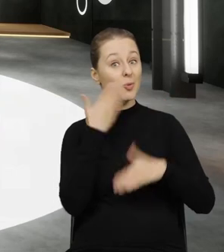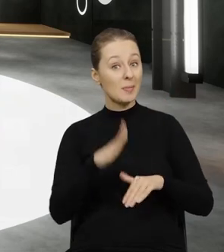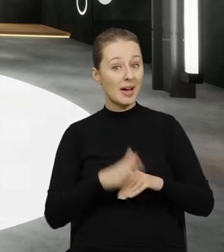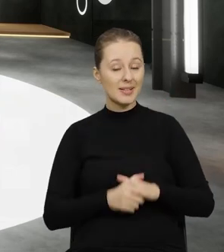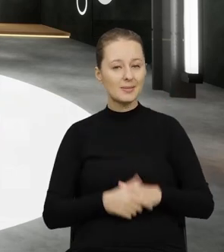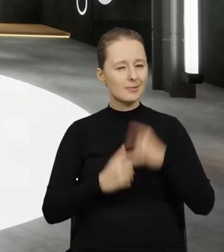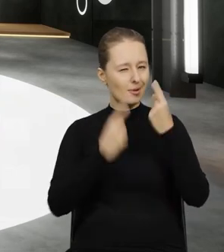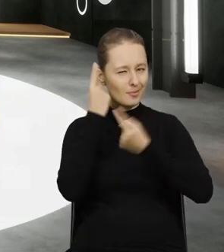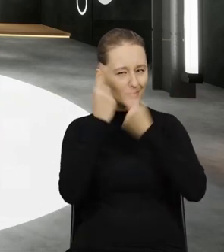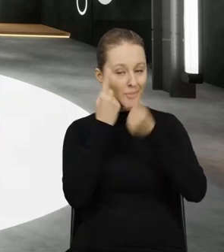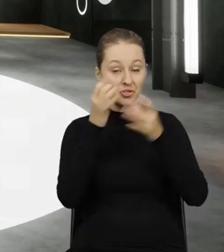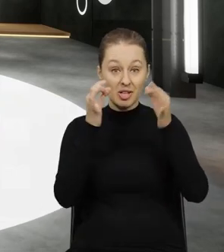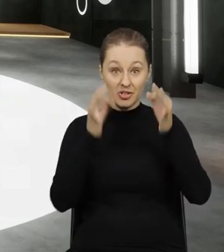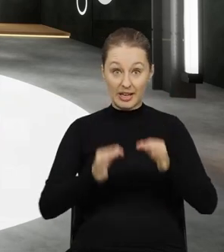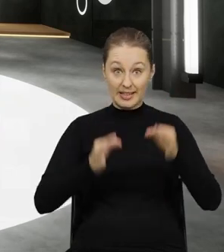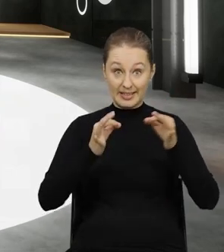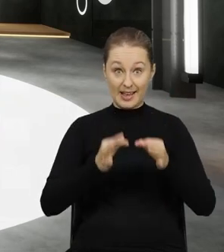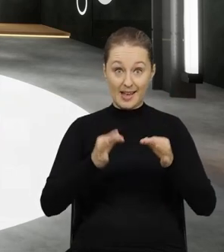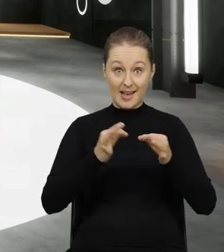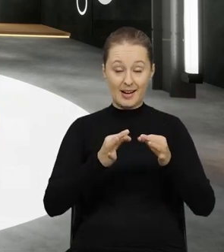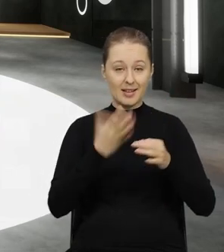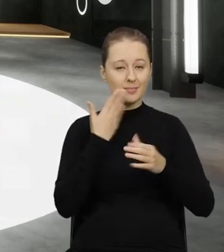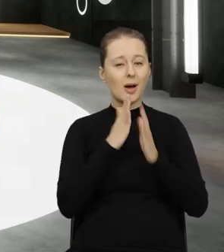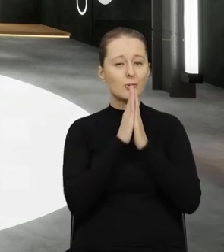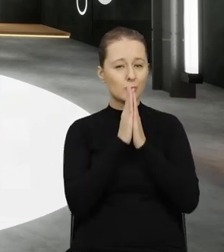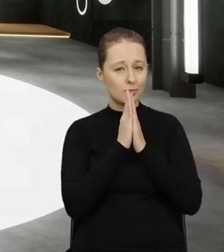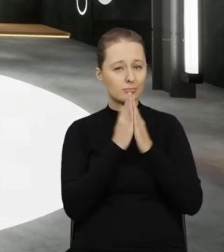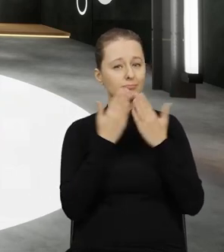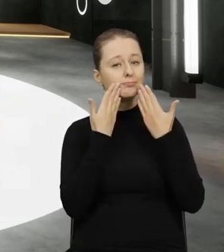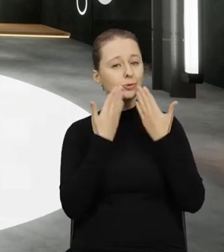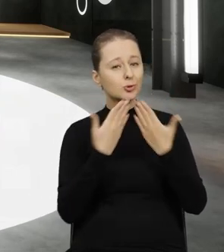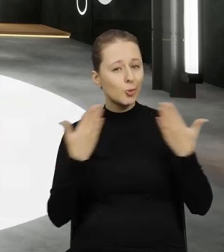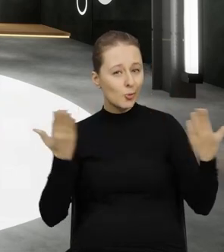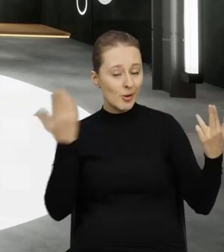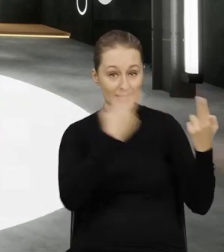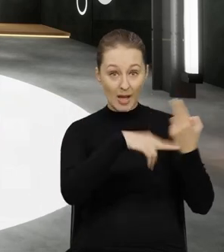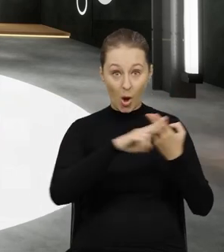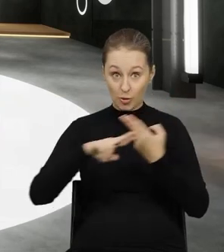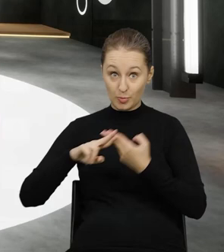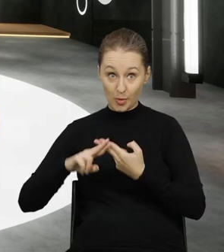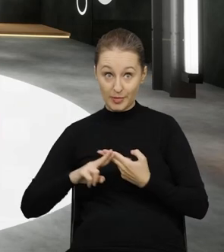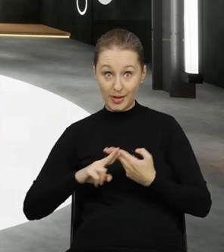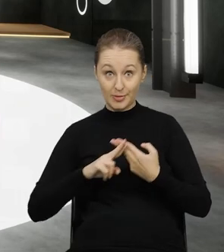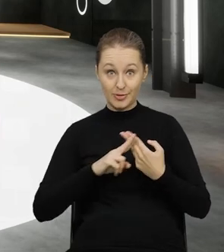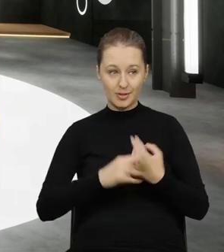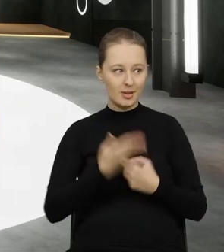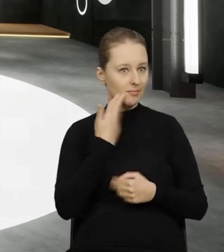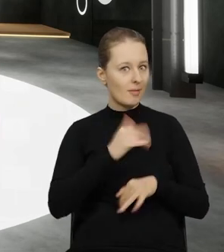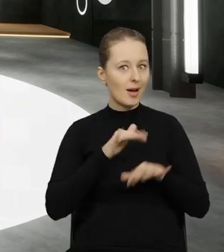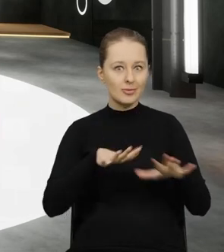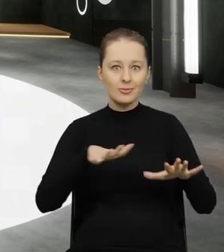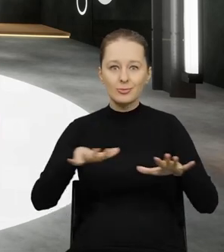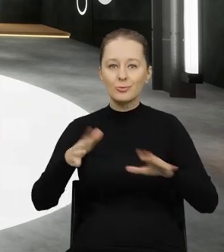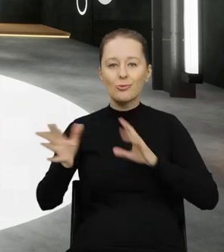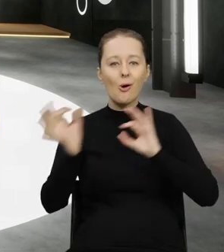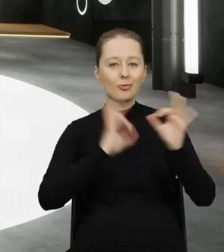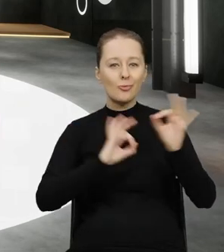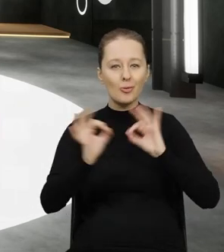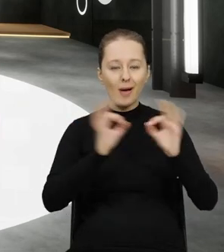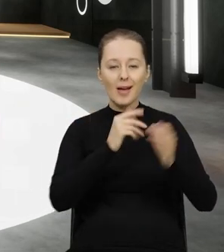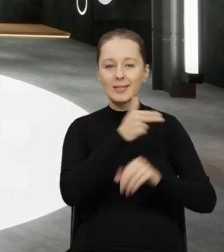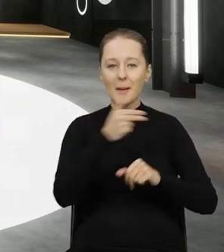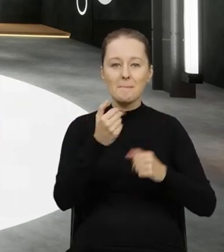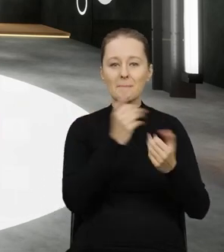Dziękuję bardzo. Myślę, że w tym momencie bardzo bym podziękował za odpowiedzi, które dostarczyły bardzo wielu informacji